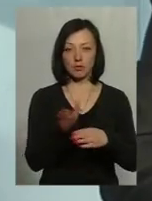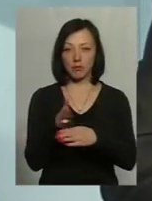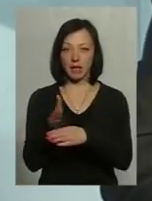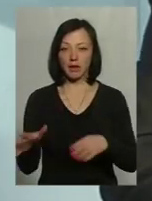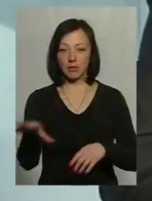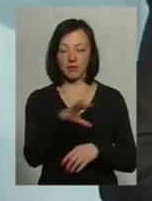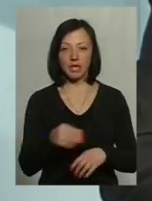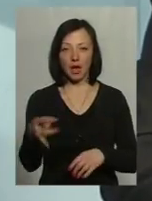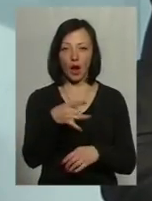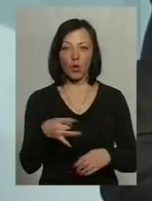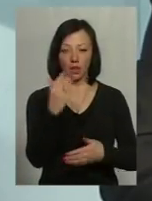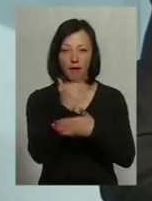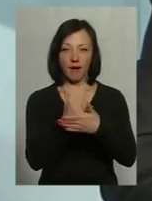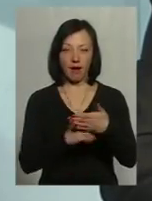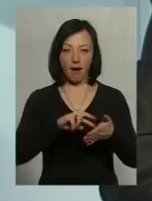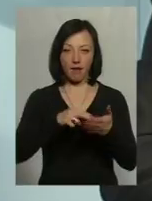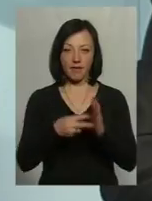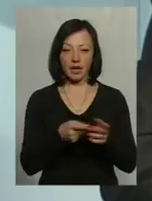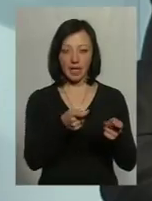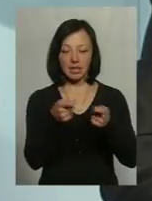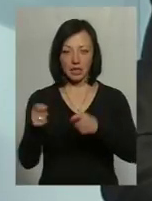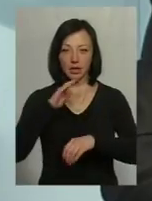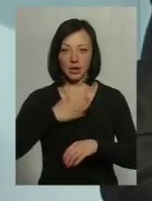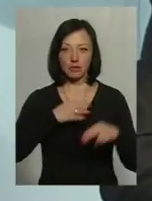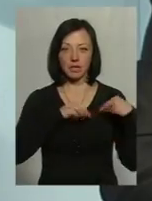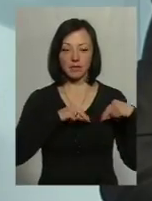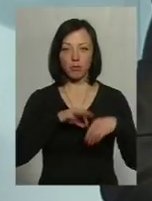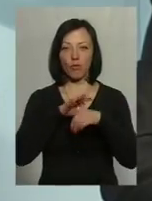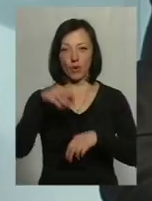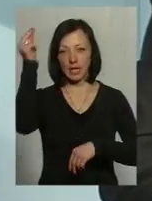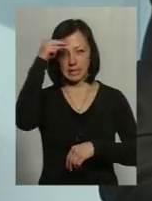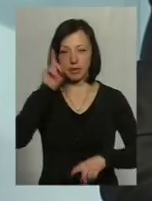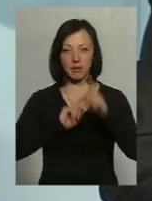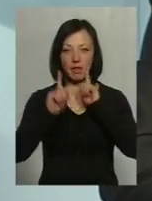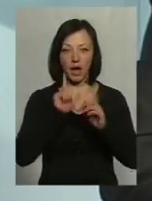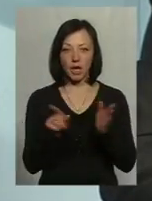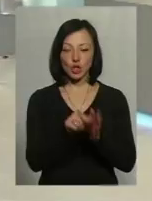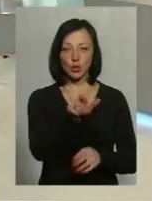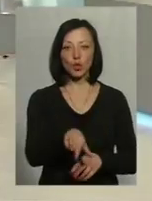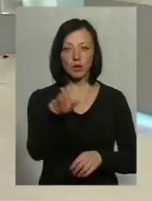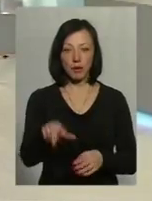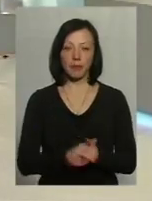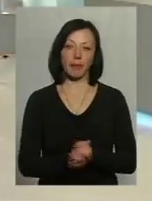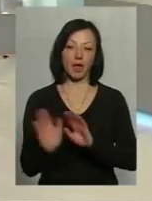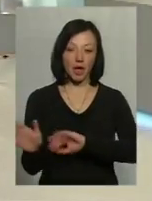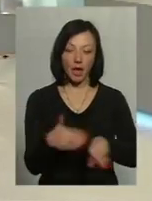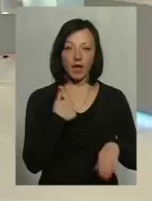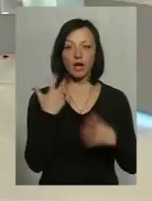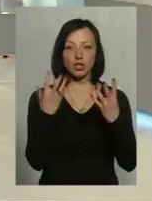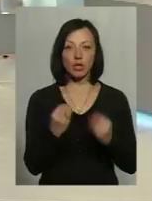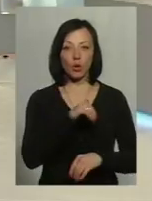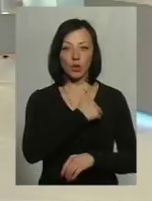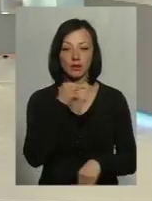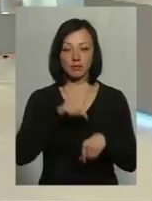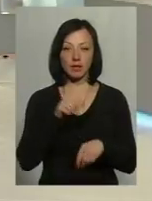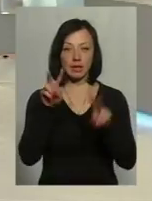районах графік і по всіх районах їздять наші працівники, проводять семінари з людьми. Я ще хотіла би торкнутися